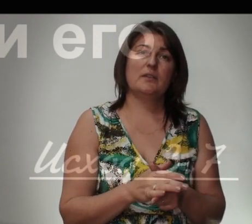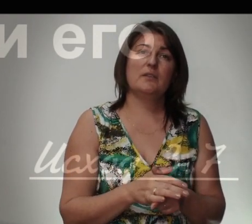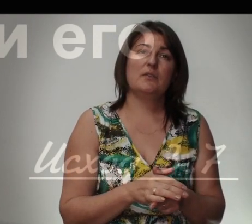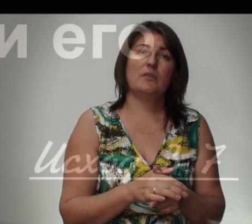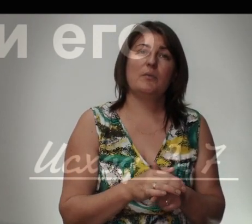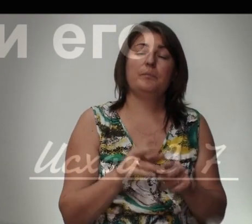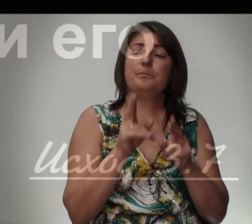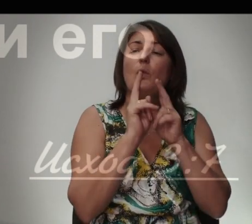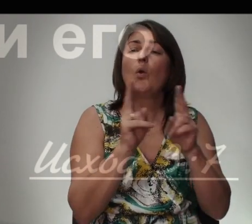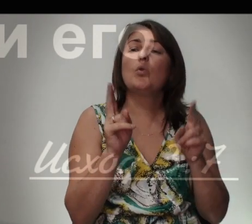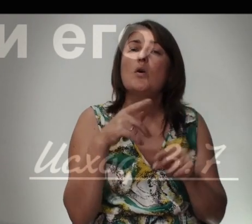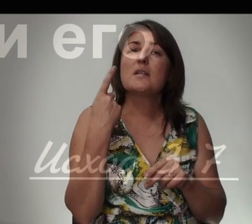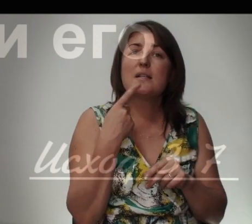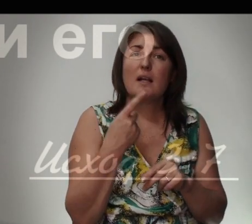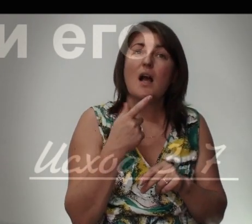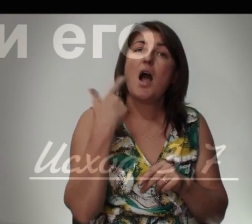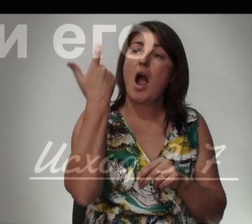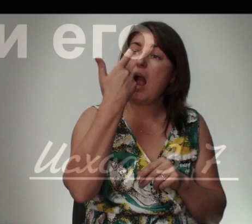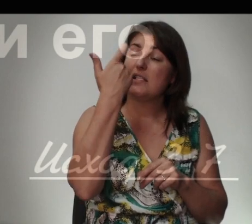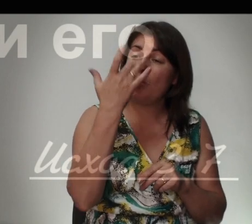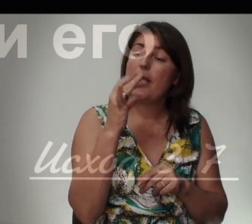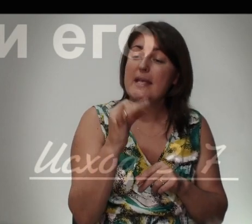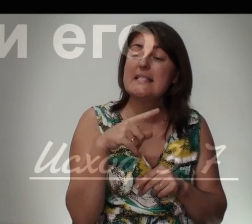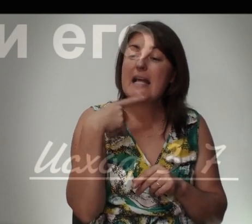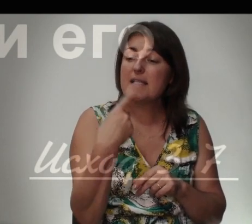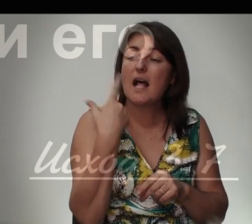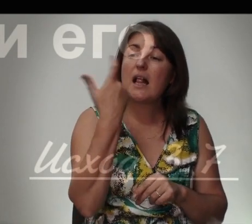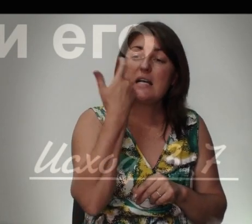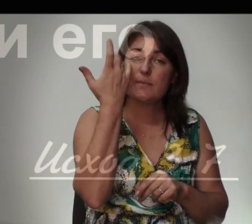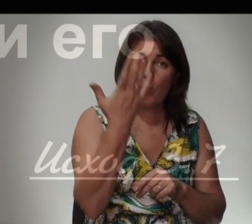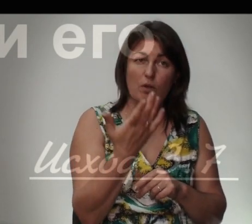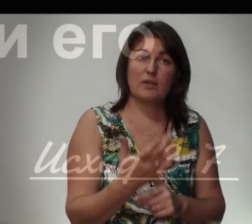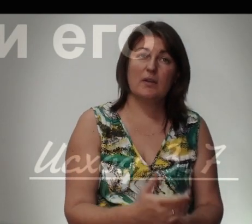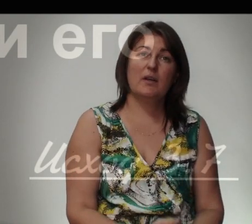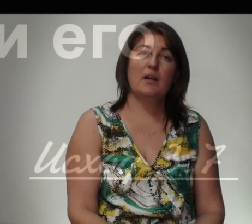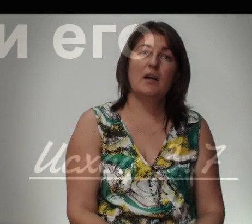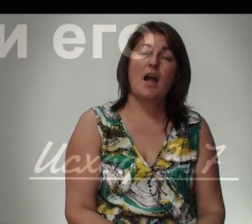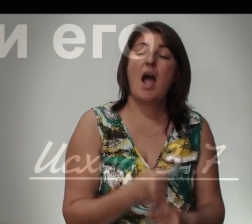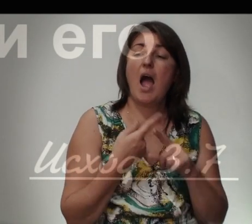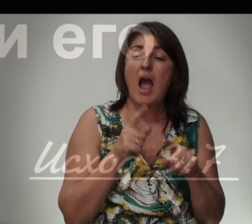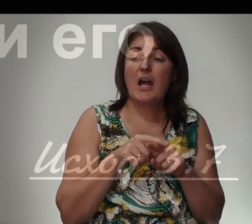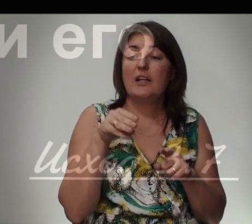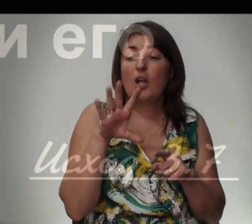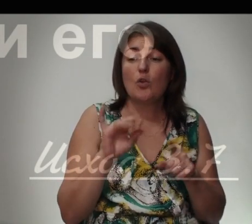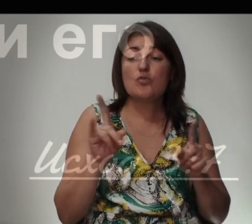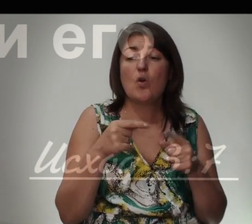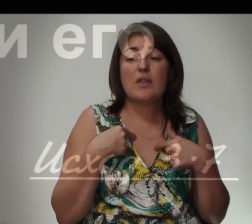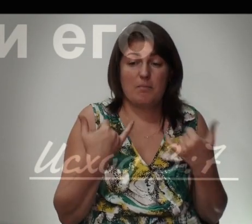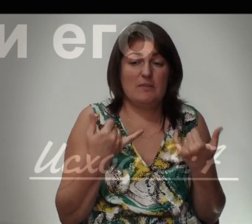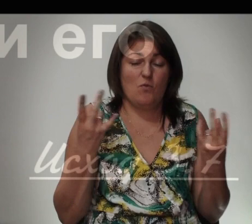Кто сказал? И сказал Господь Это то, что нам надо Сегодня